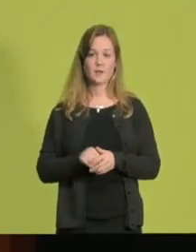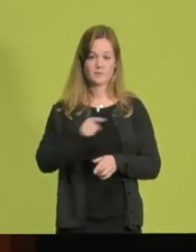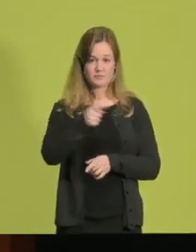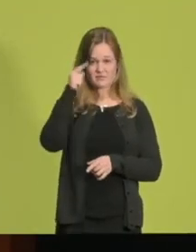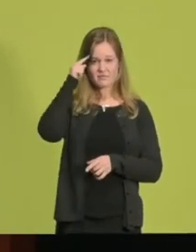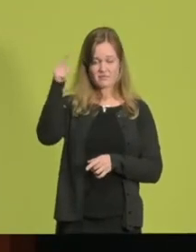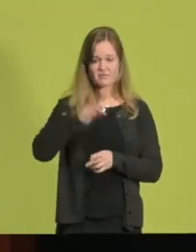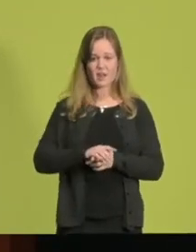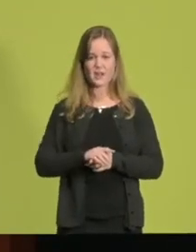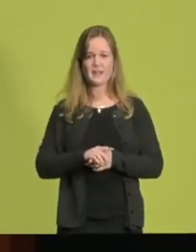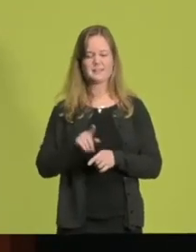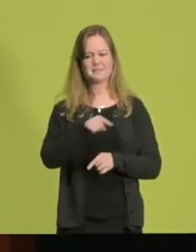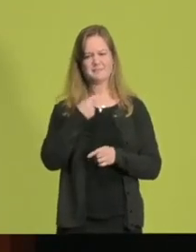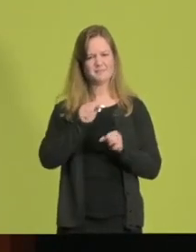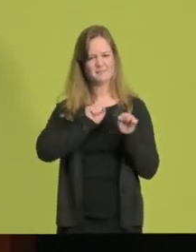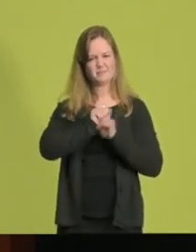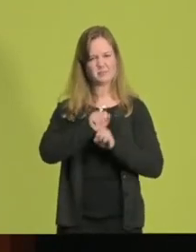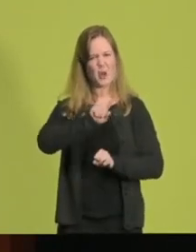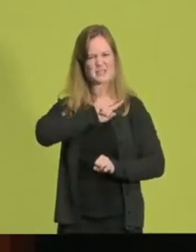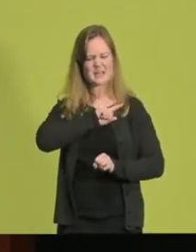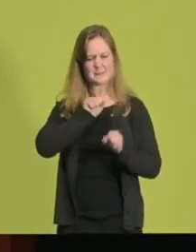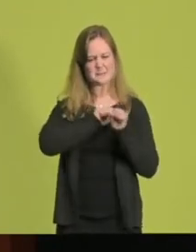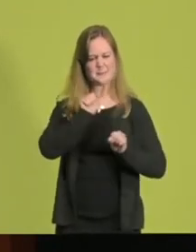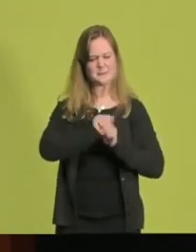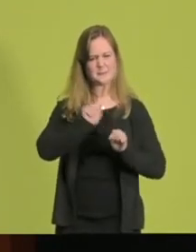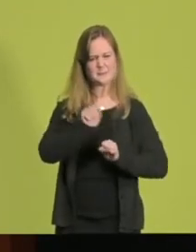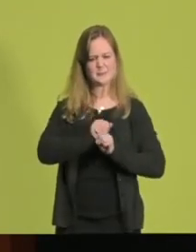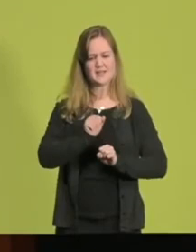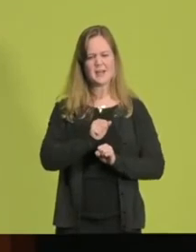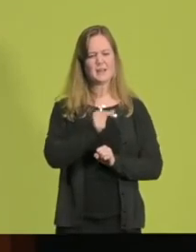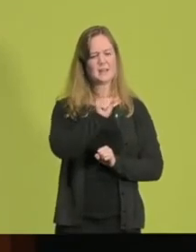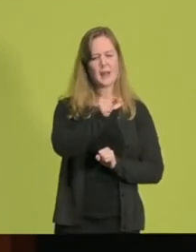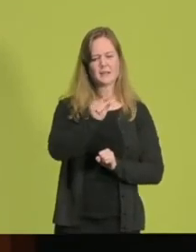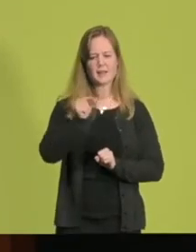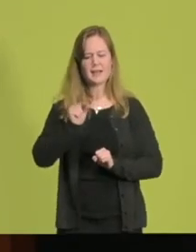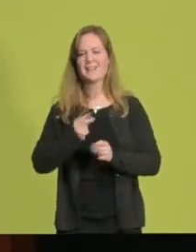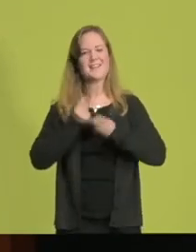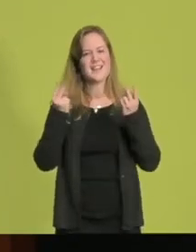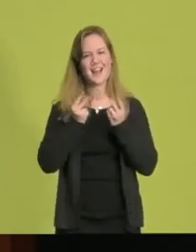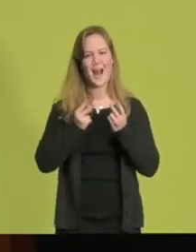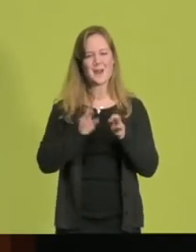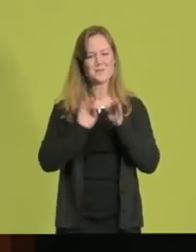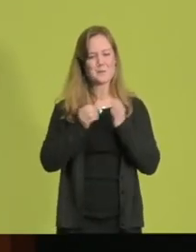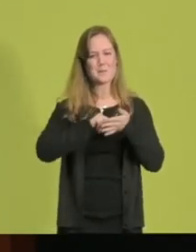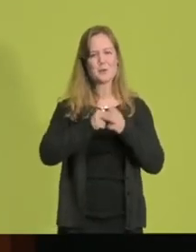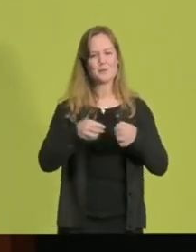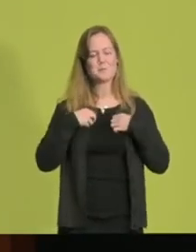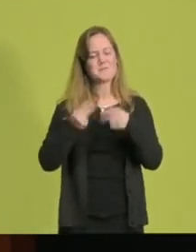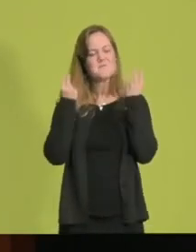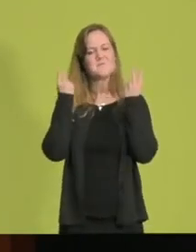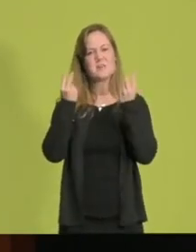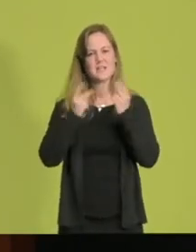wisst, mit welcher Hartnäckigkeit ich über jedes noch so kleine Detail der Familienpolitik streiten kann. Und wie sehr es mich